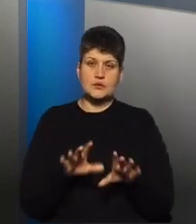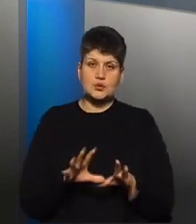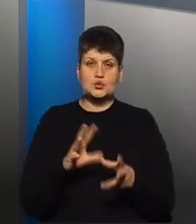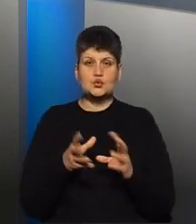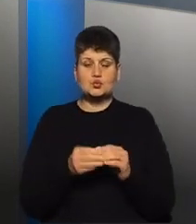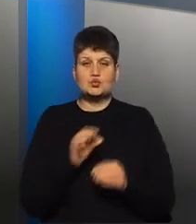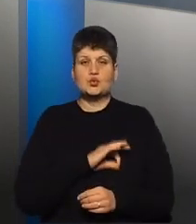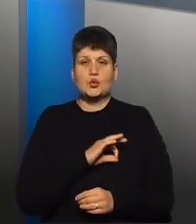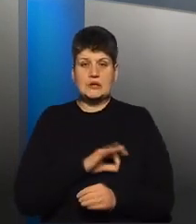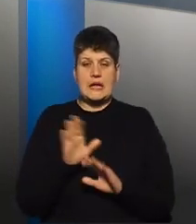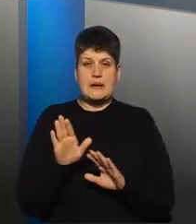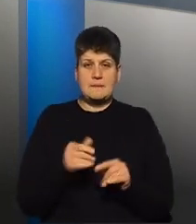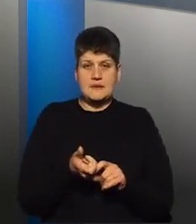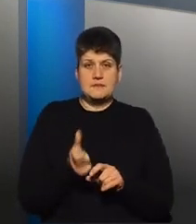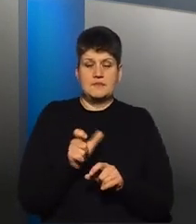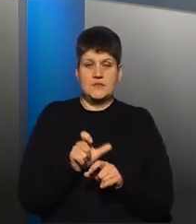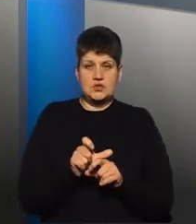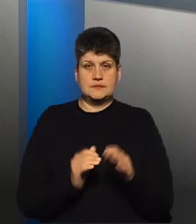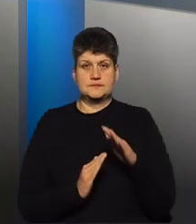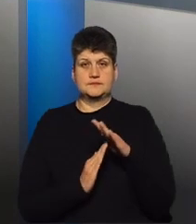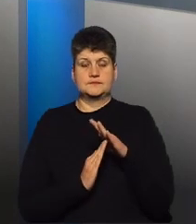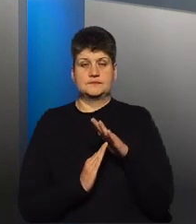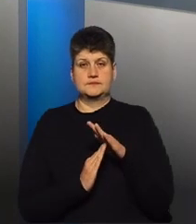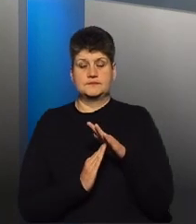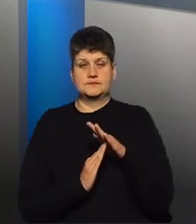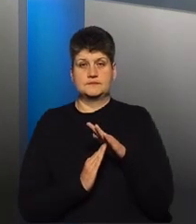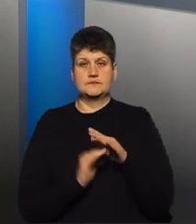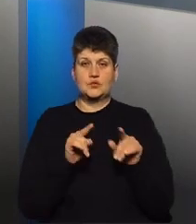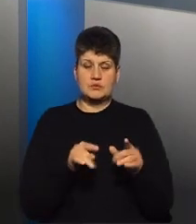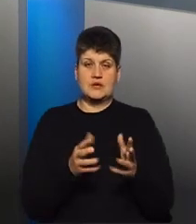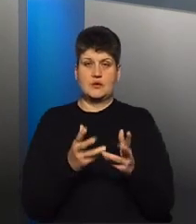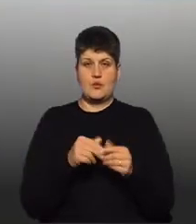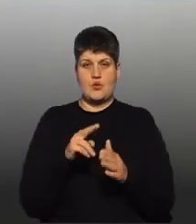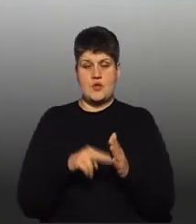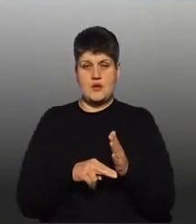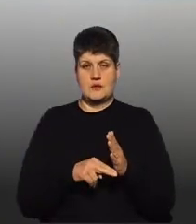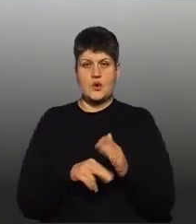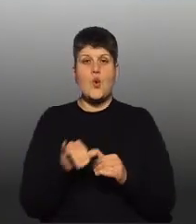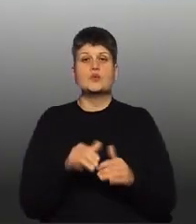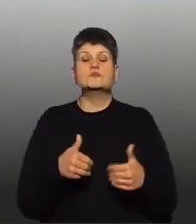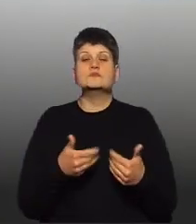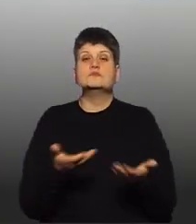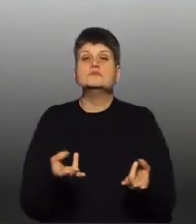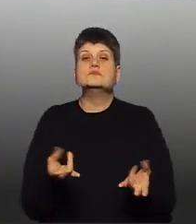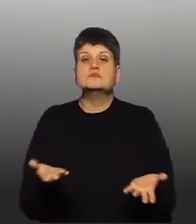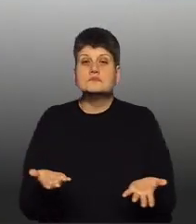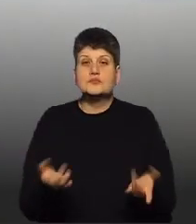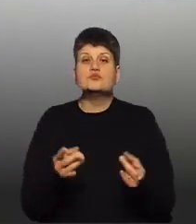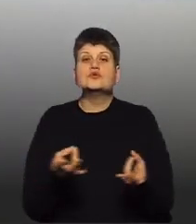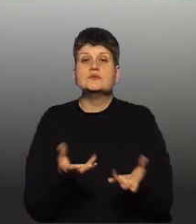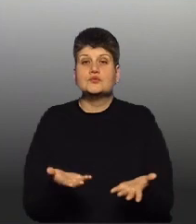після перевищення відповідної межі тоді буде нараховуватися податок. Куди потрібно звернутися? Що потрібно? документи?